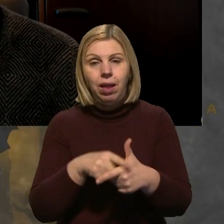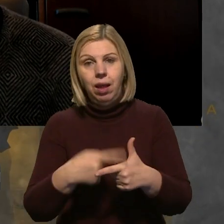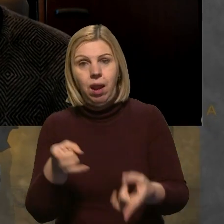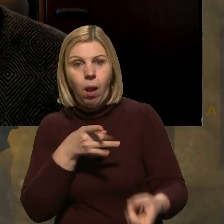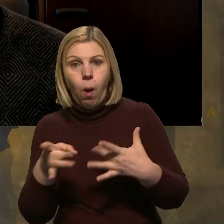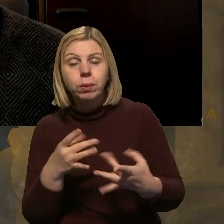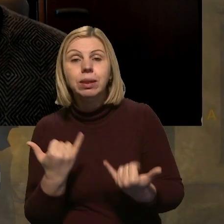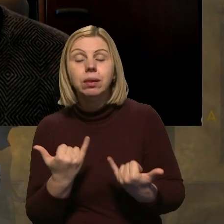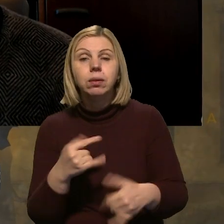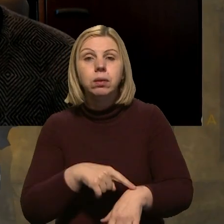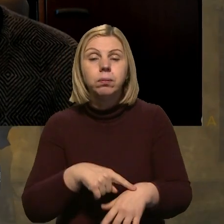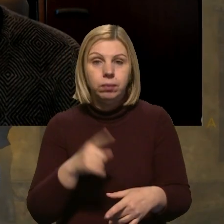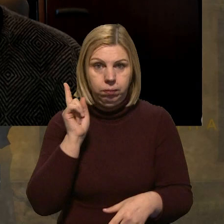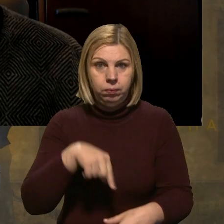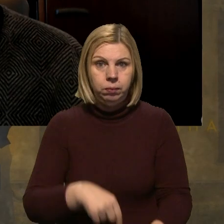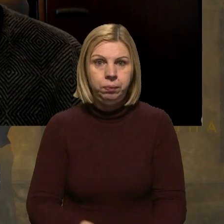відомо станом на цю годину?